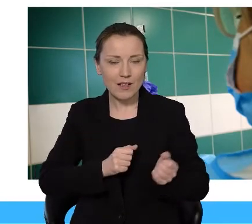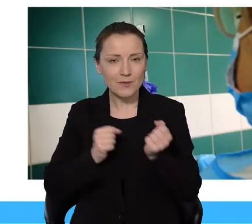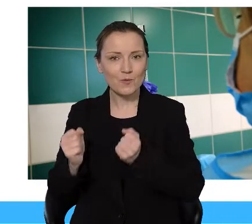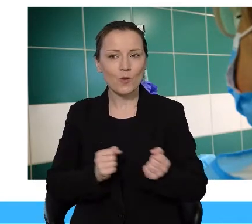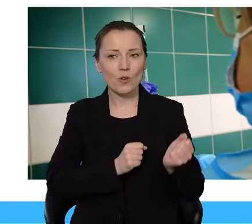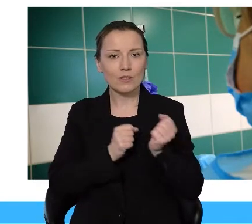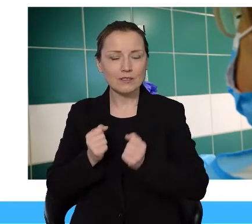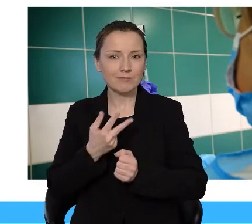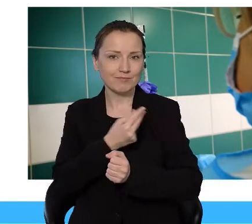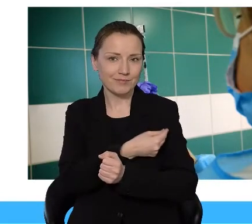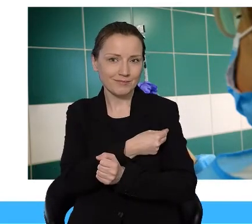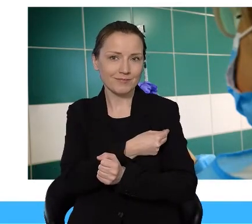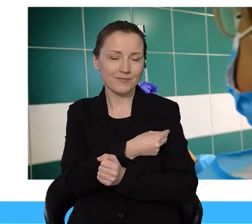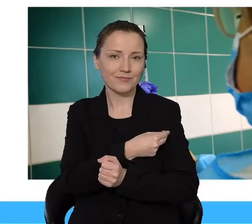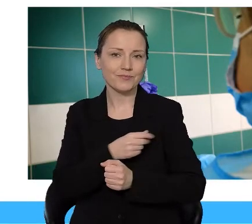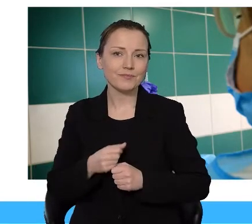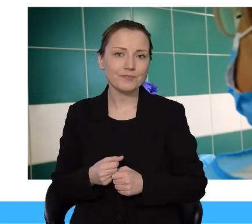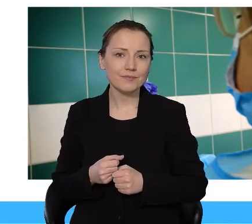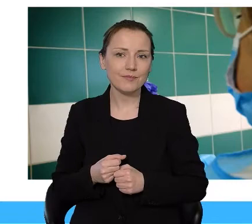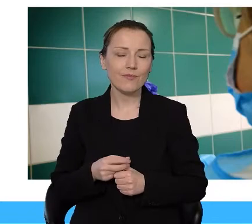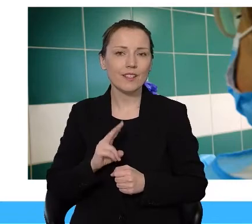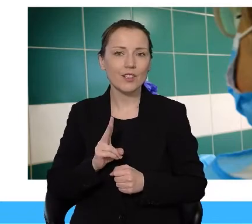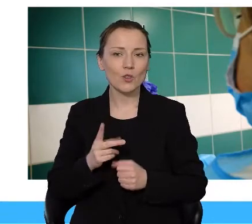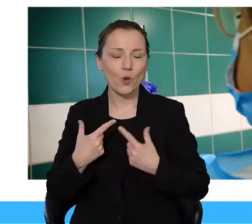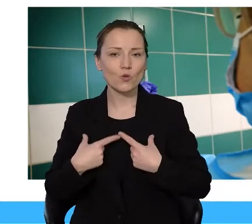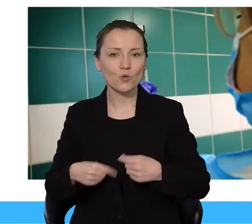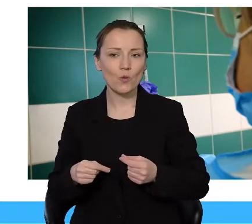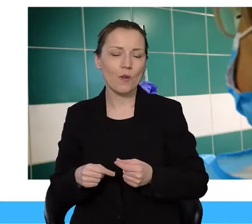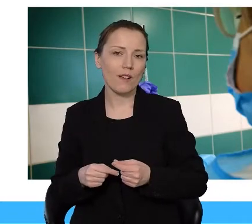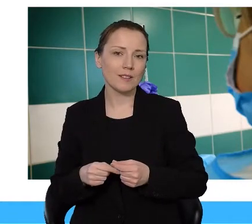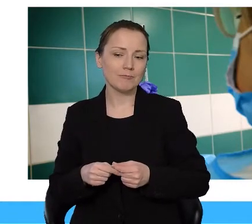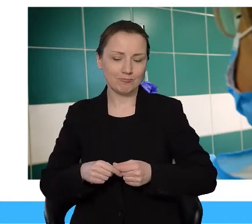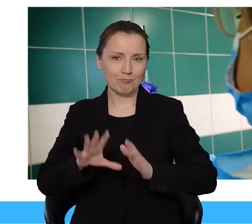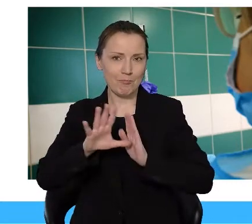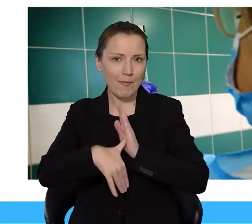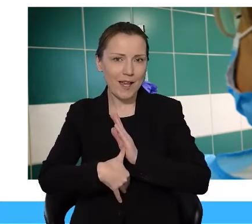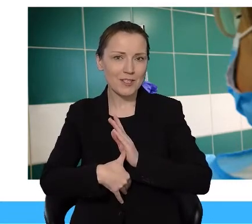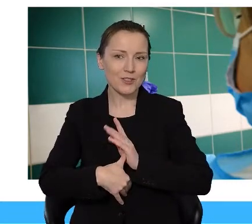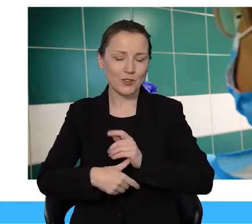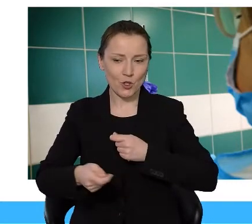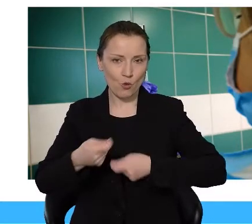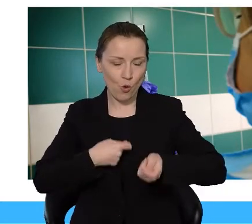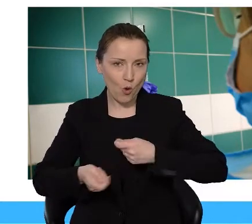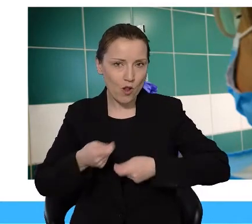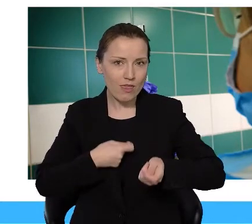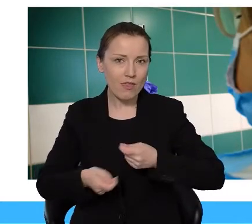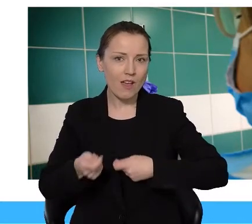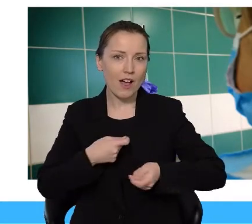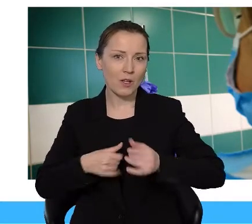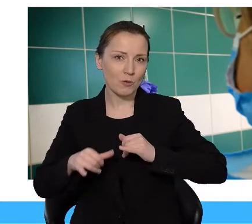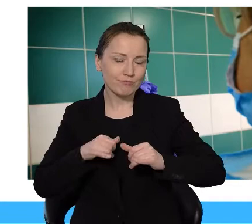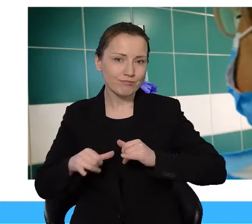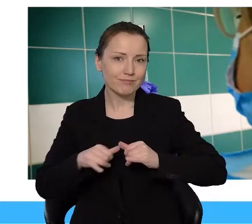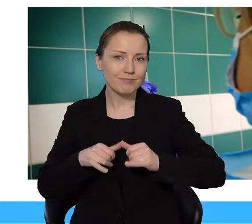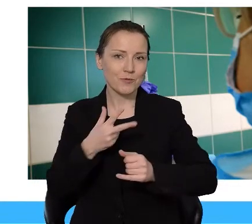zadania, które wykonuje osoba wyznaczona jako miejski koordynator szczepień, tak to powiedzmy w uproszczeniu